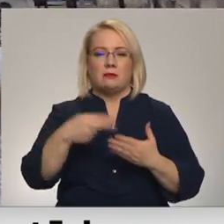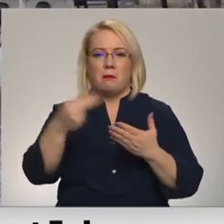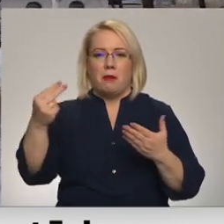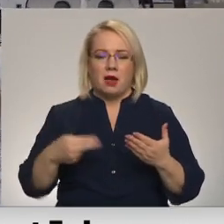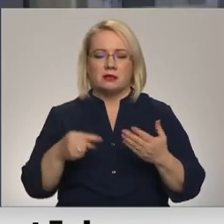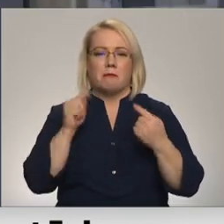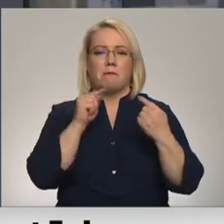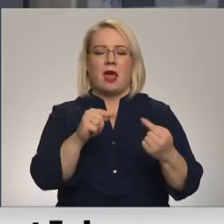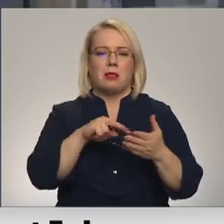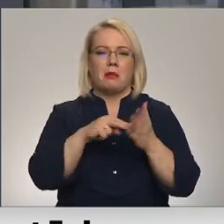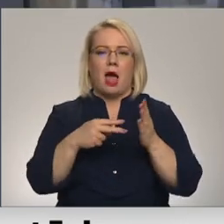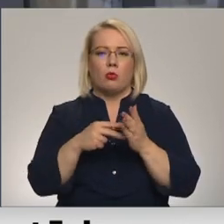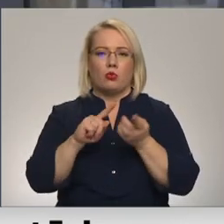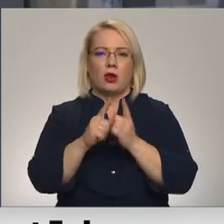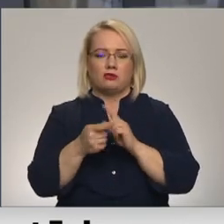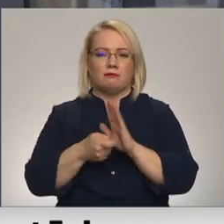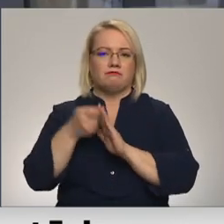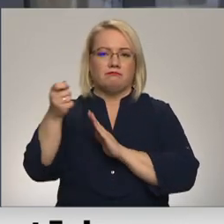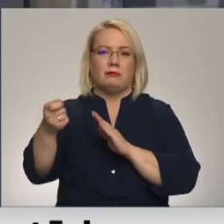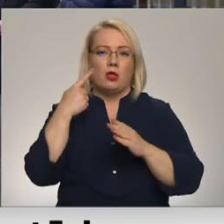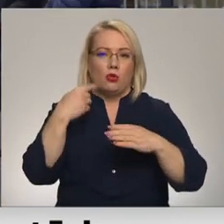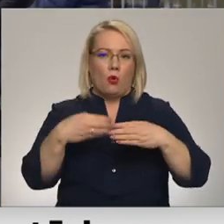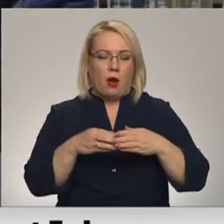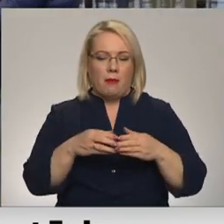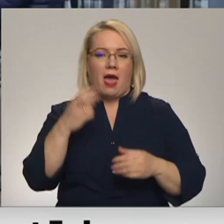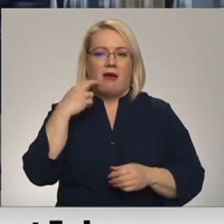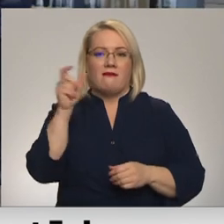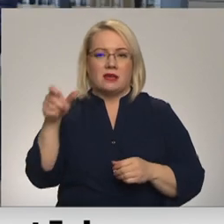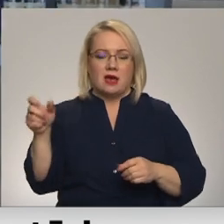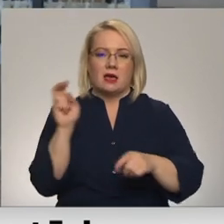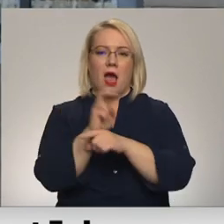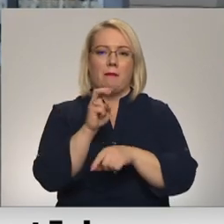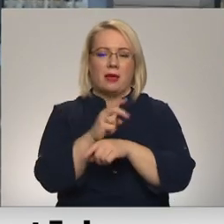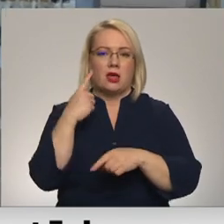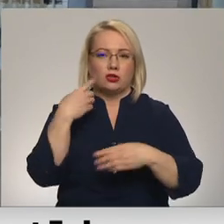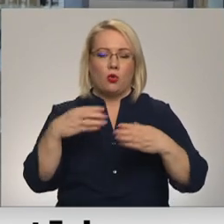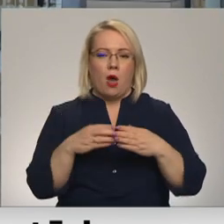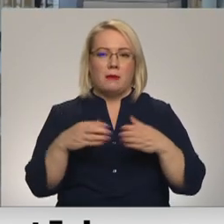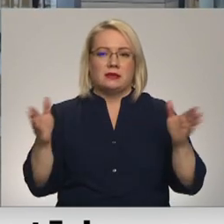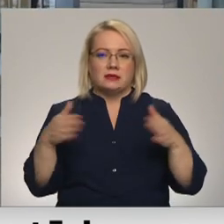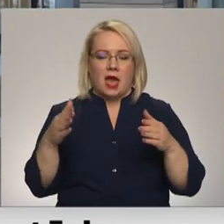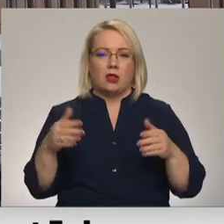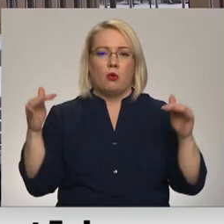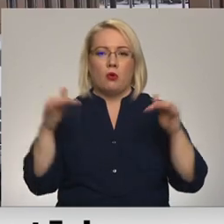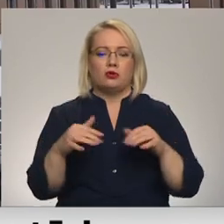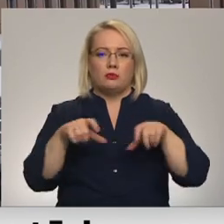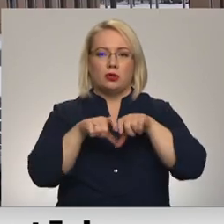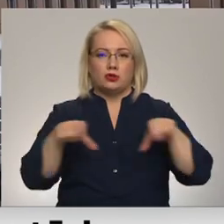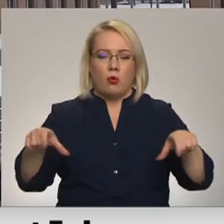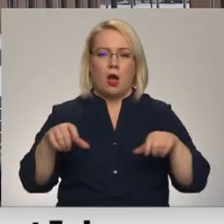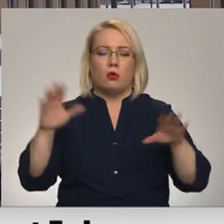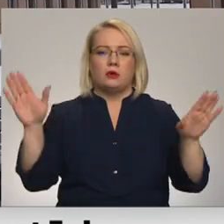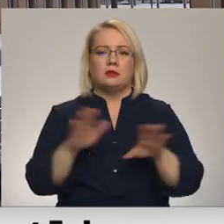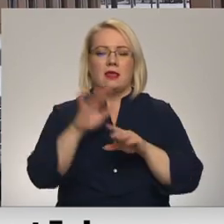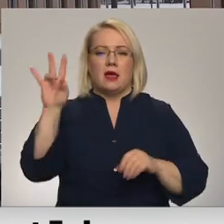reorganizāciju un tie iesniegti domē. Vecāki plāno rīt arī apmeklēt domes sedi un pulcēties pie skolas, lai dzītot skolas himnu,